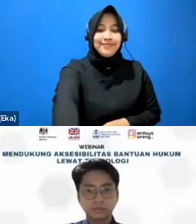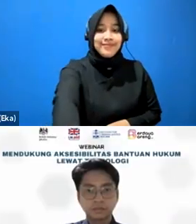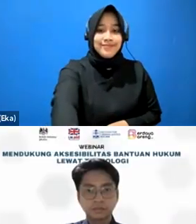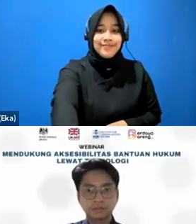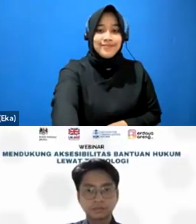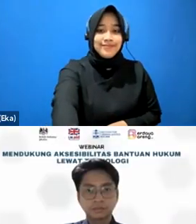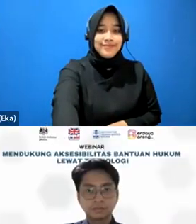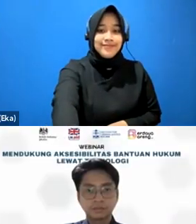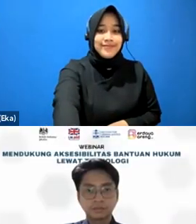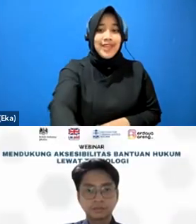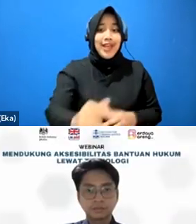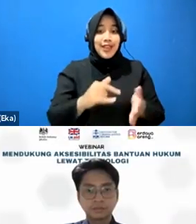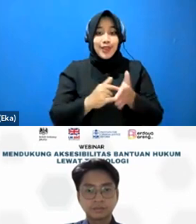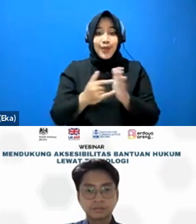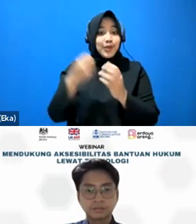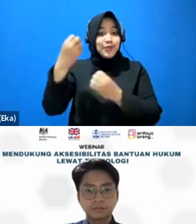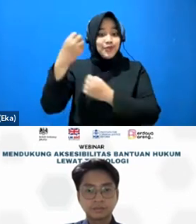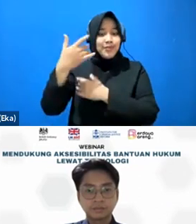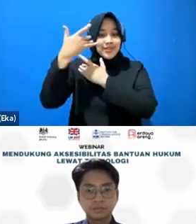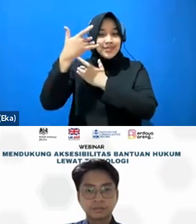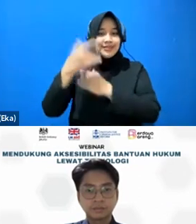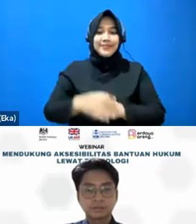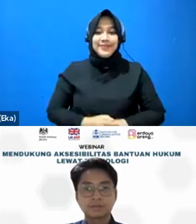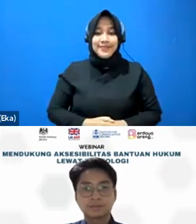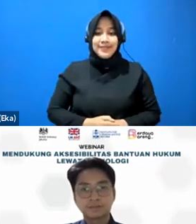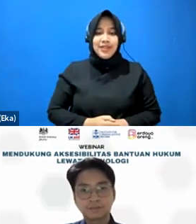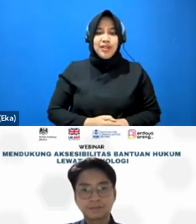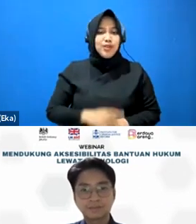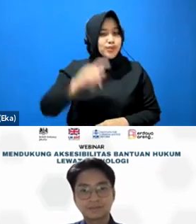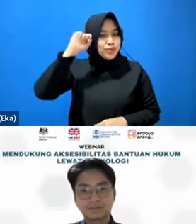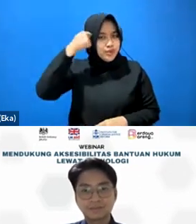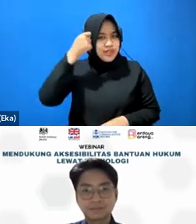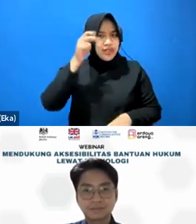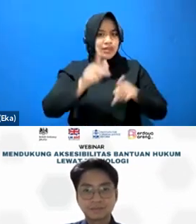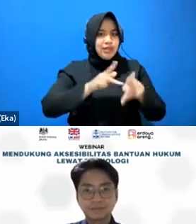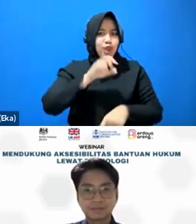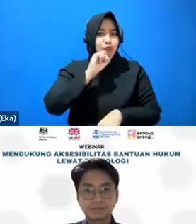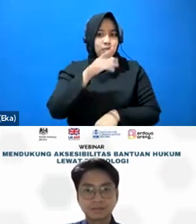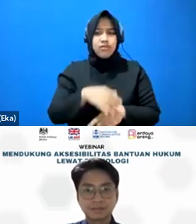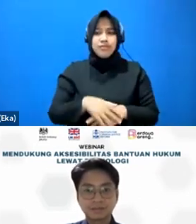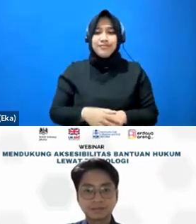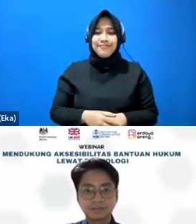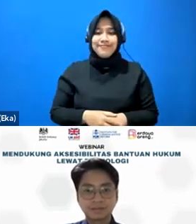teknologi informasi kalau nggak ada bisa juga kita ngomong Masa segala harus tidak lapor